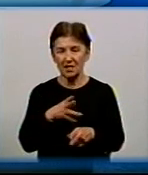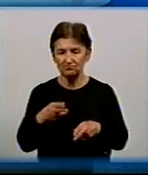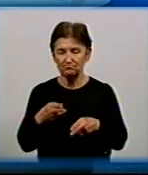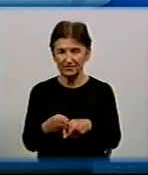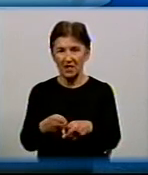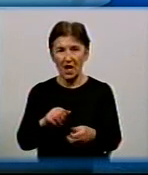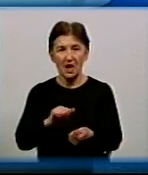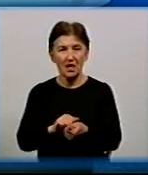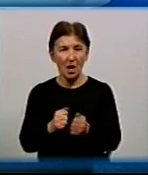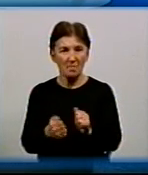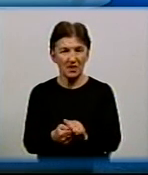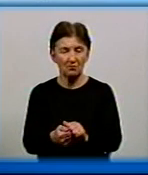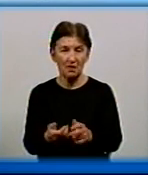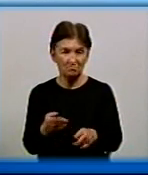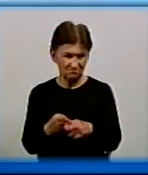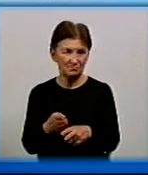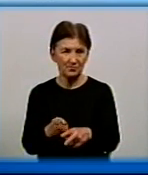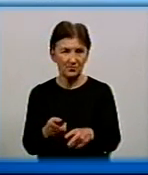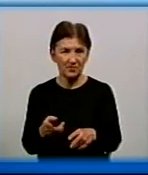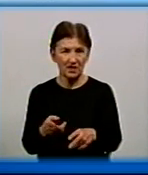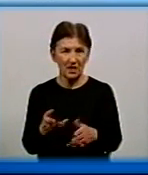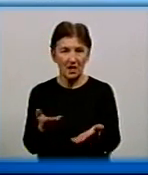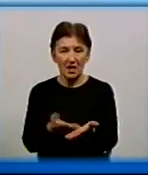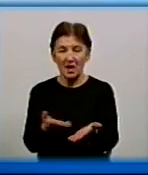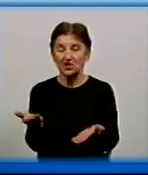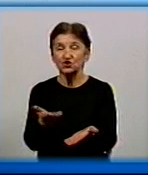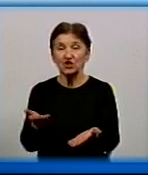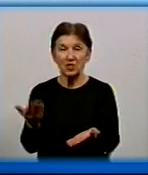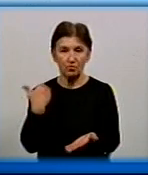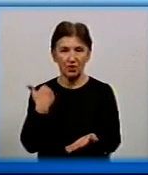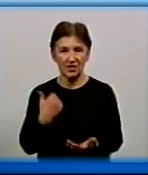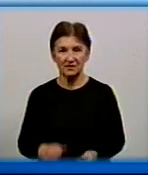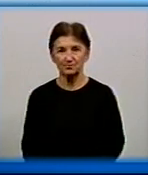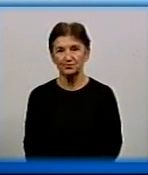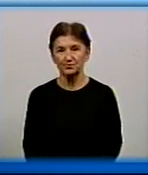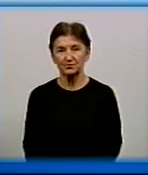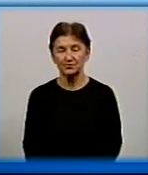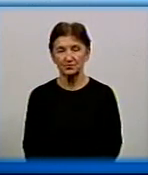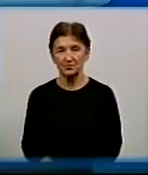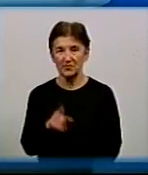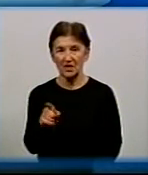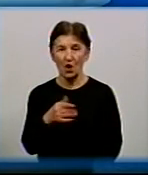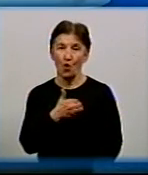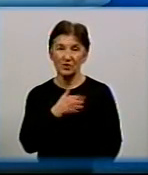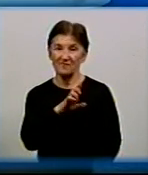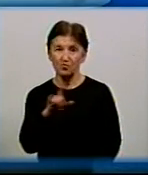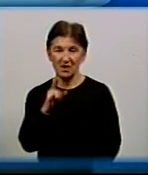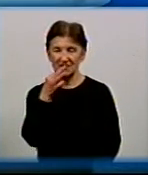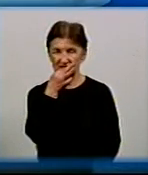під час обговорення цієї теми. Тобто, чиї борги будуть далі? Я б хотів сказати, що